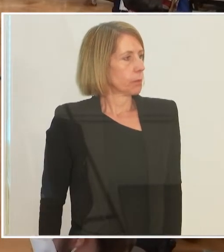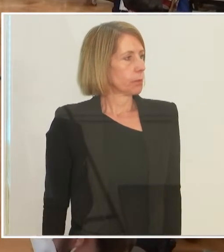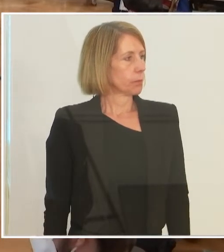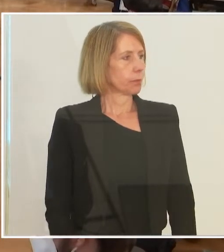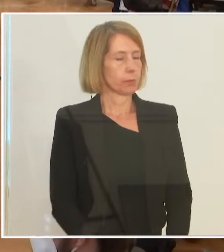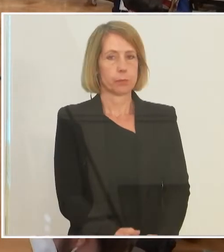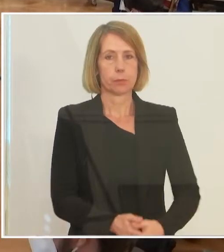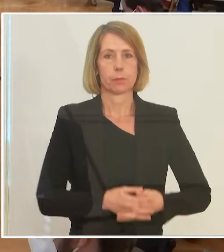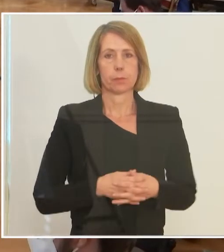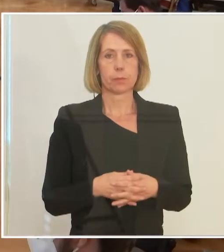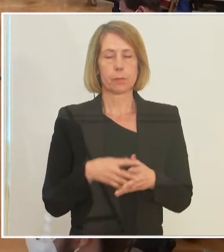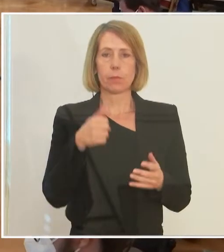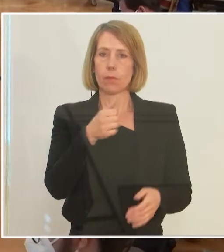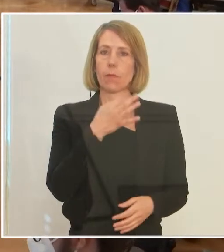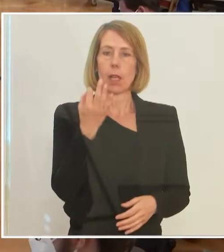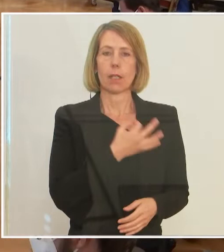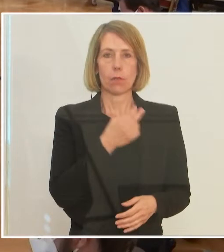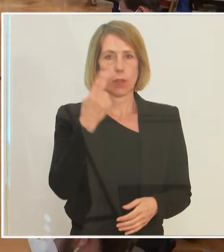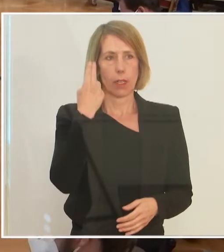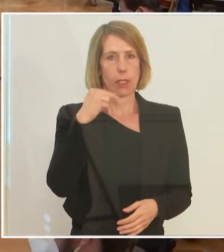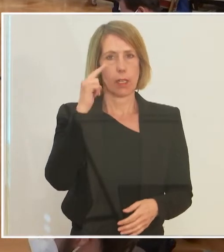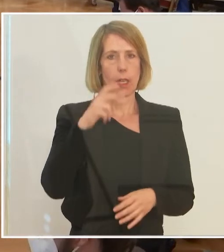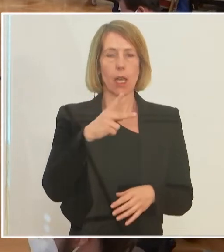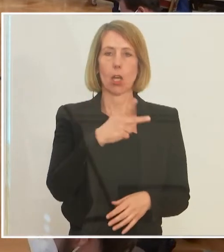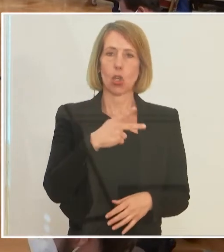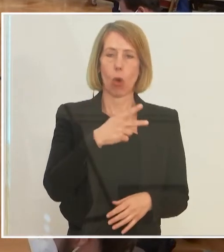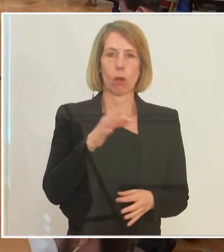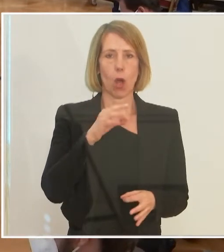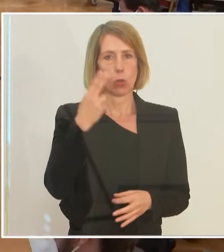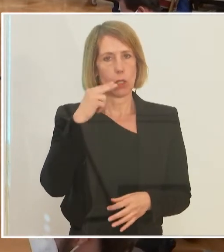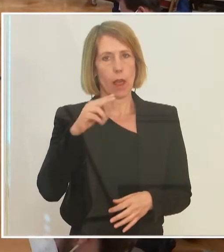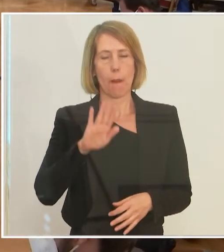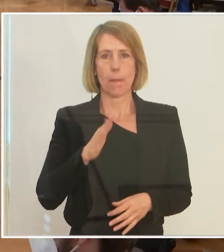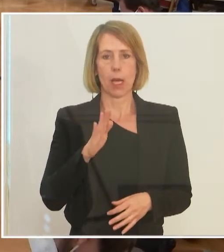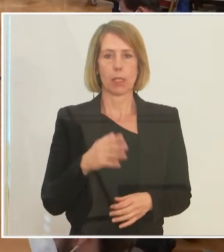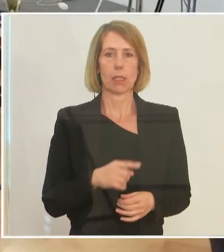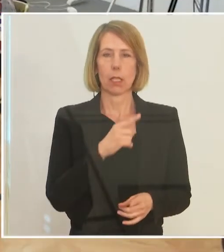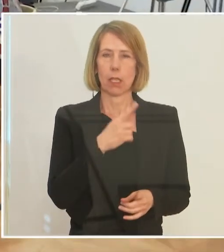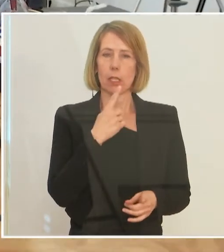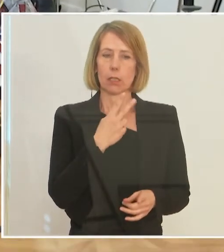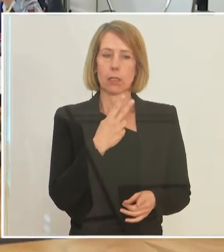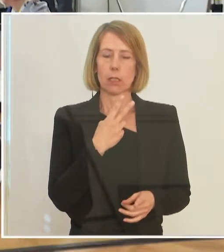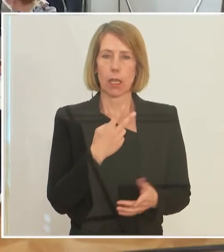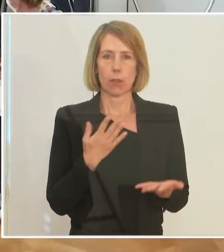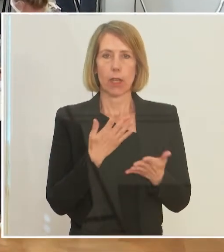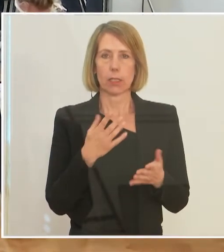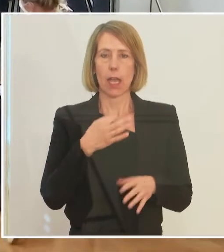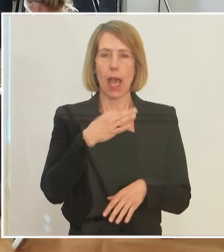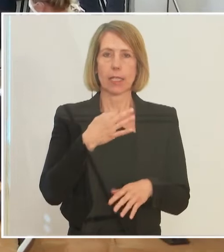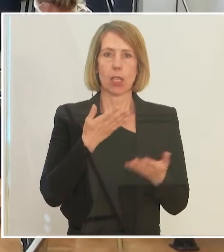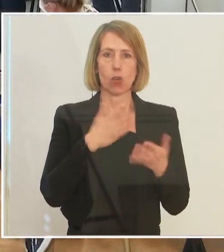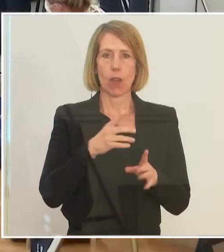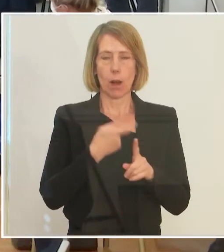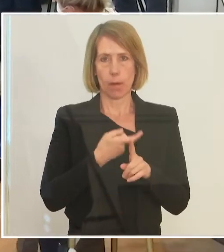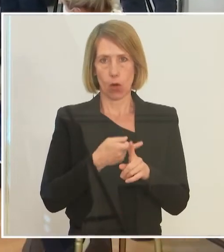Ich hätte eine Frage, Herr Badelt oder Herr Koch, jetzt haben Sie gesagt, dass es quasi auch auf Einzelfallprüfungen ankommen wird, welche Betriebe